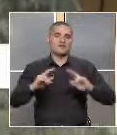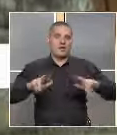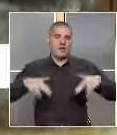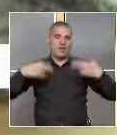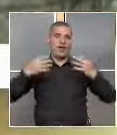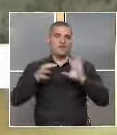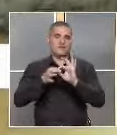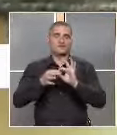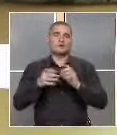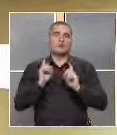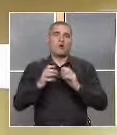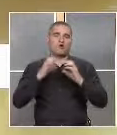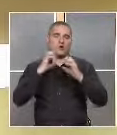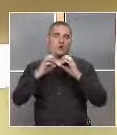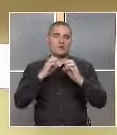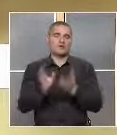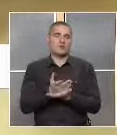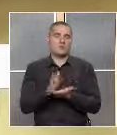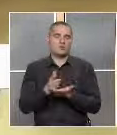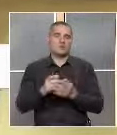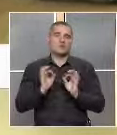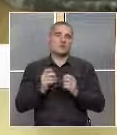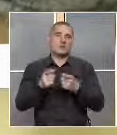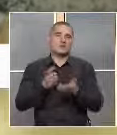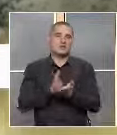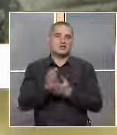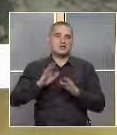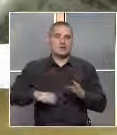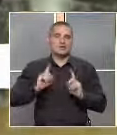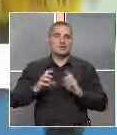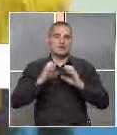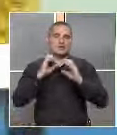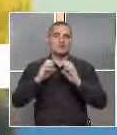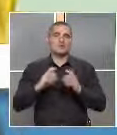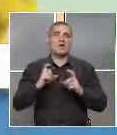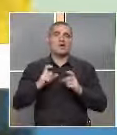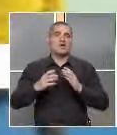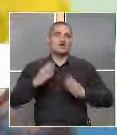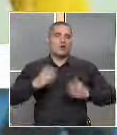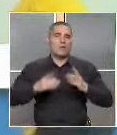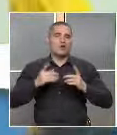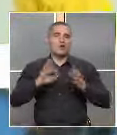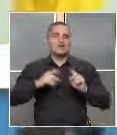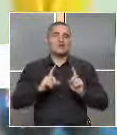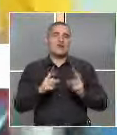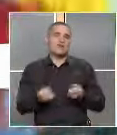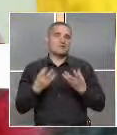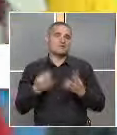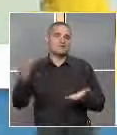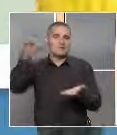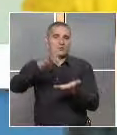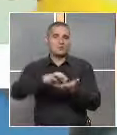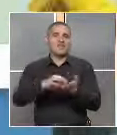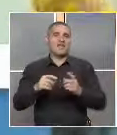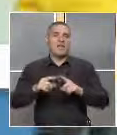успяват да си комуникират и с детето и по между дуси. По този начин детето ще може да общува с робота, дори да няма възможност да посети кабинета на